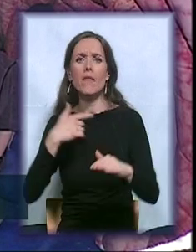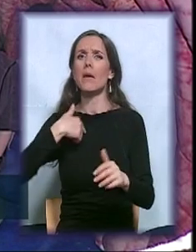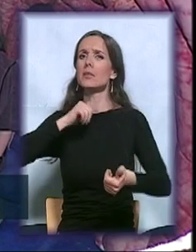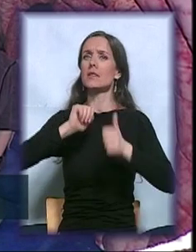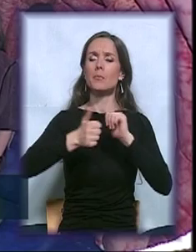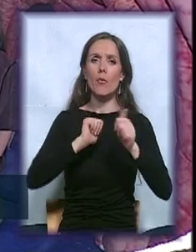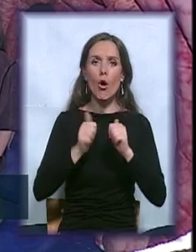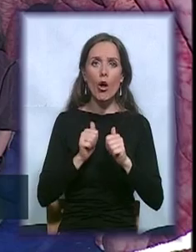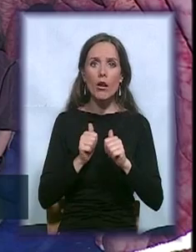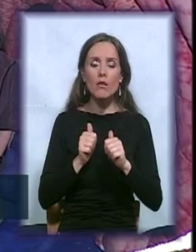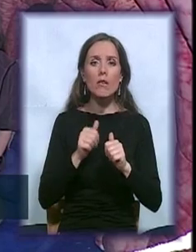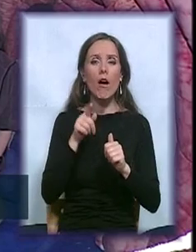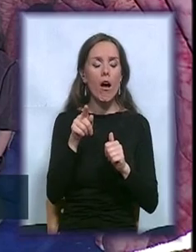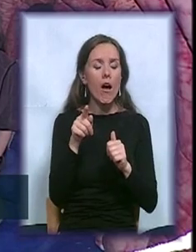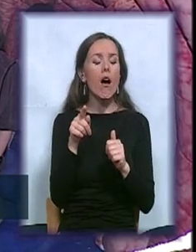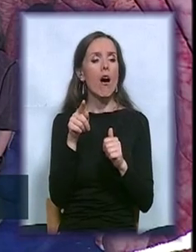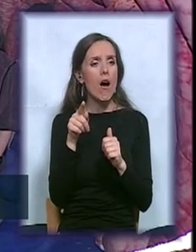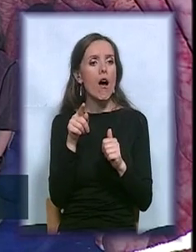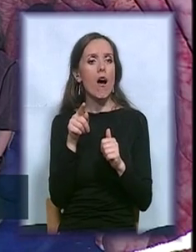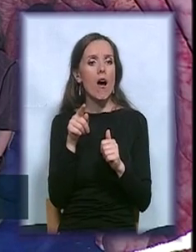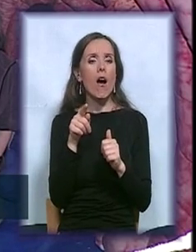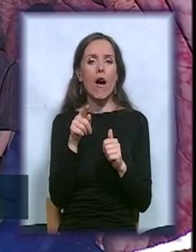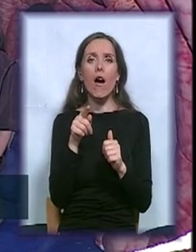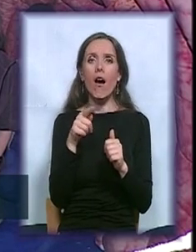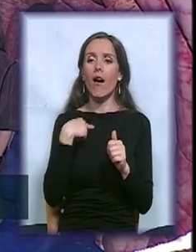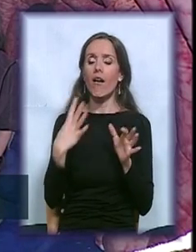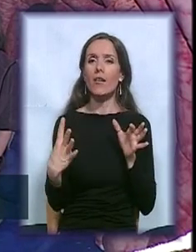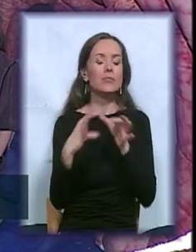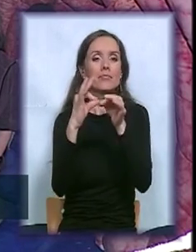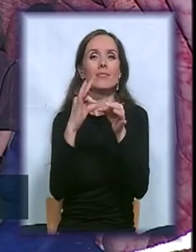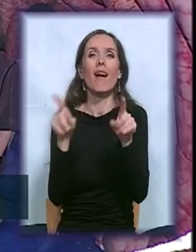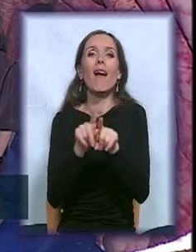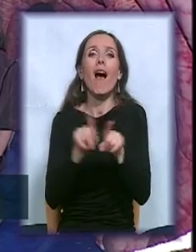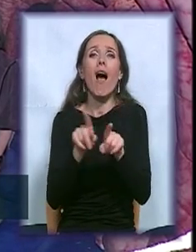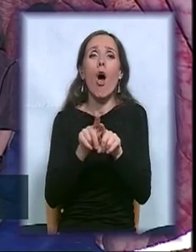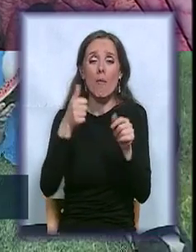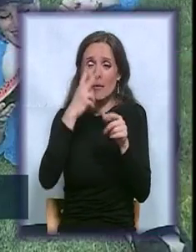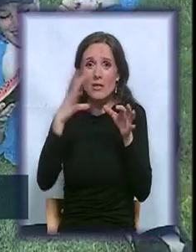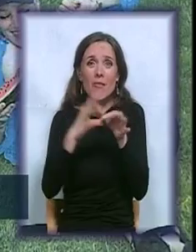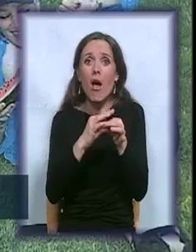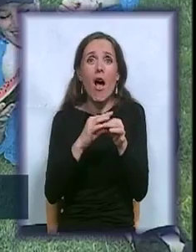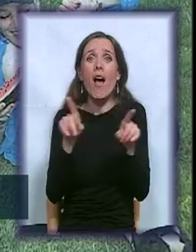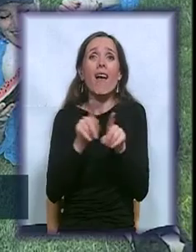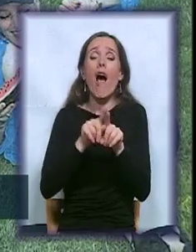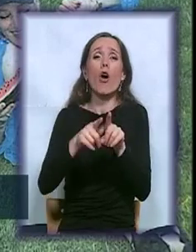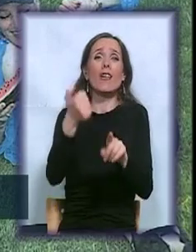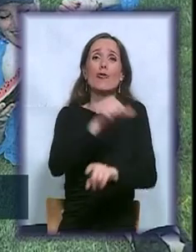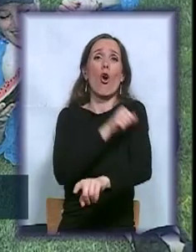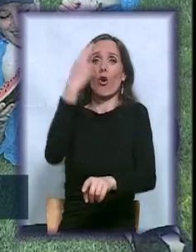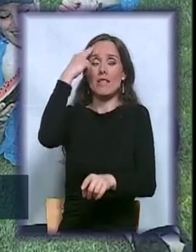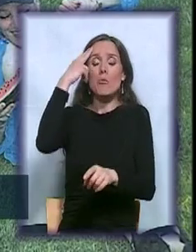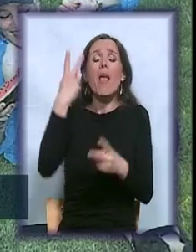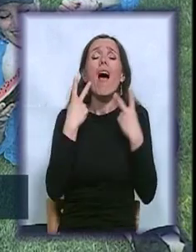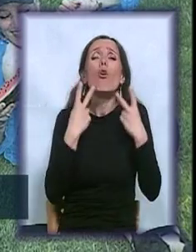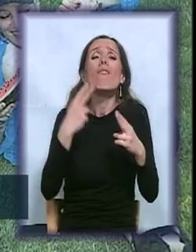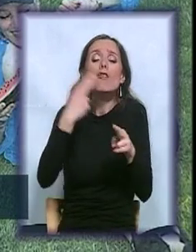sasvim stvara sliku. Jednostavno postavimo bliski kao da se znamo sto godina. Jako je bitno da pacijent može da bira, da